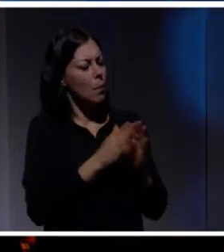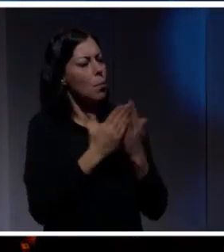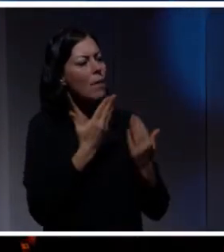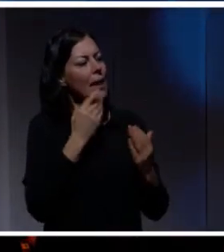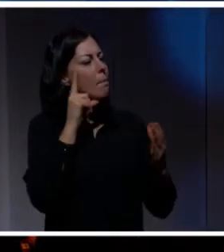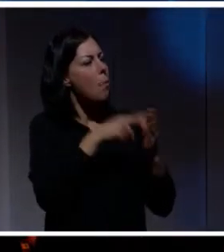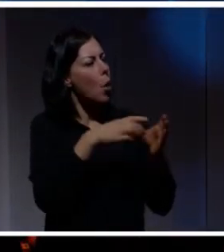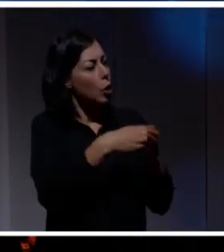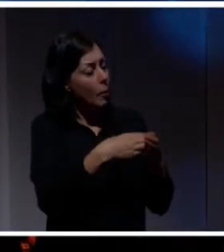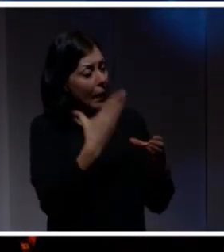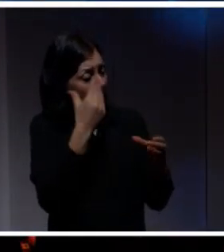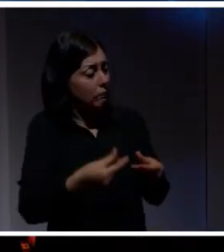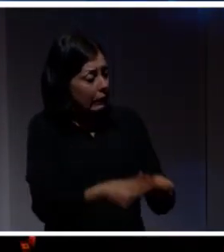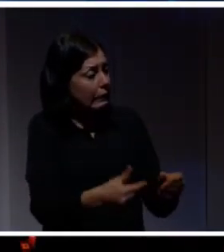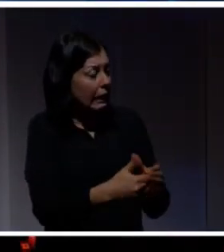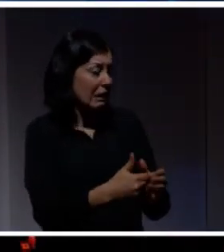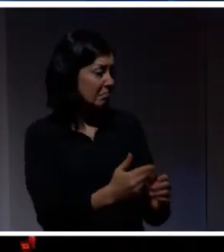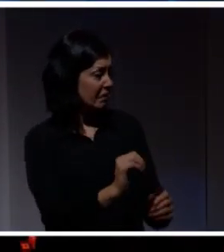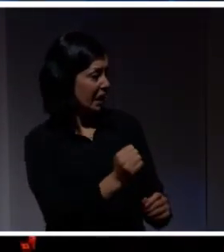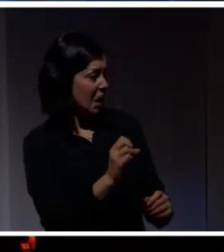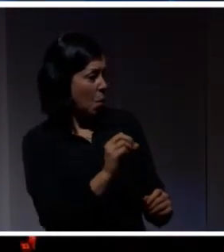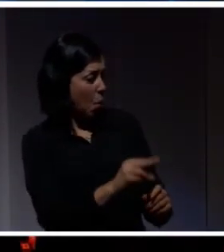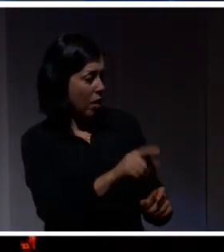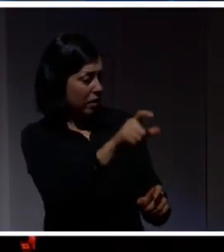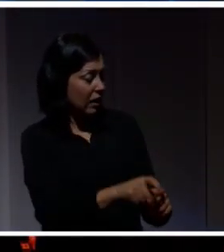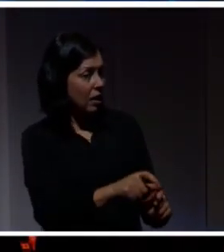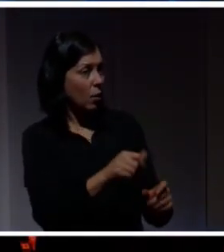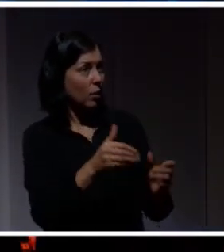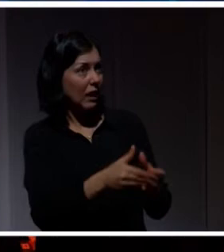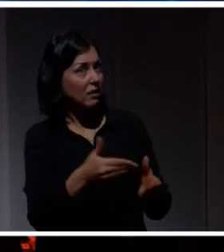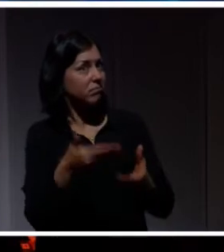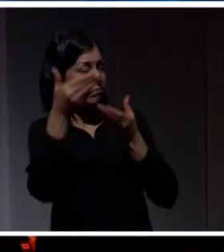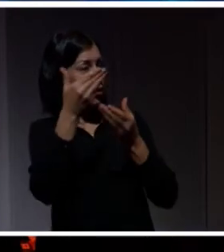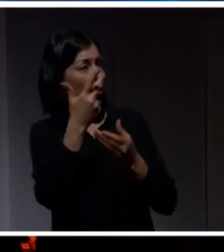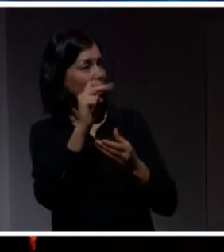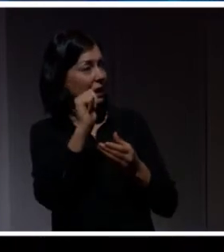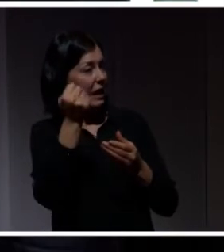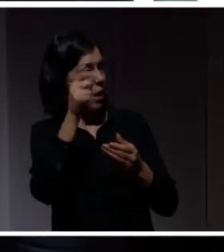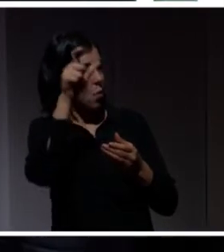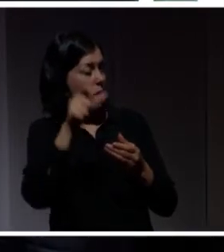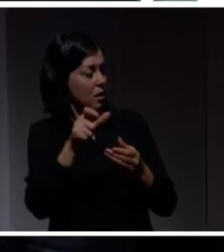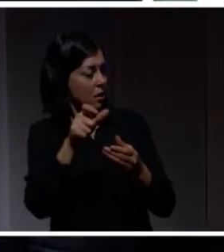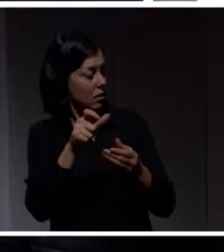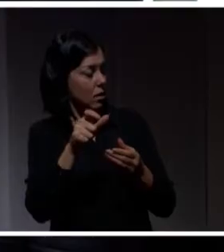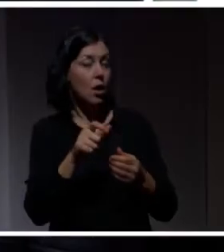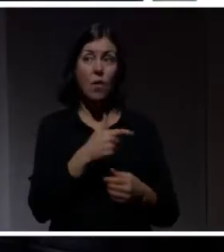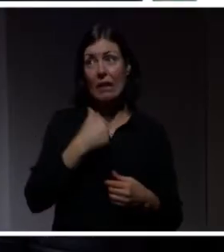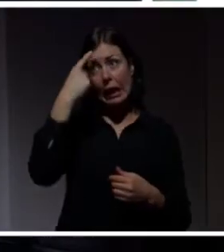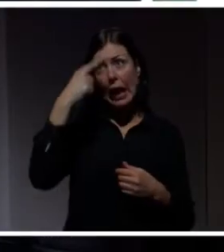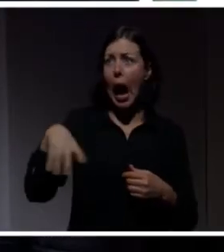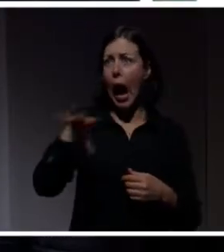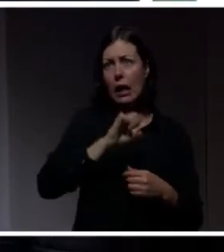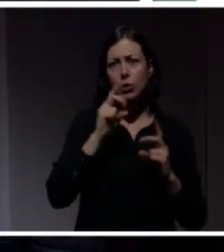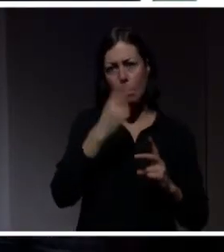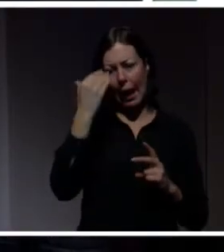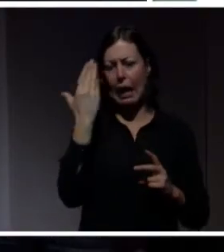Det vill säga, kan jag ge dig något en nyåring? Kan jag ge dig något en 89-åring? Vi tänker att alla som kan läsa har någonting att